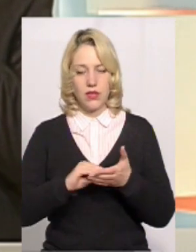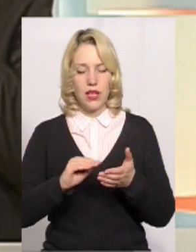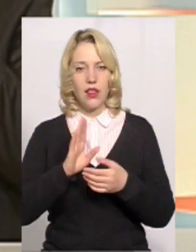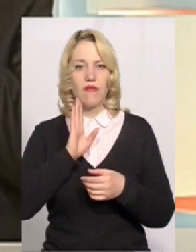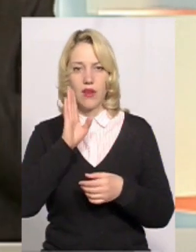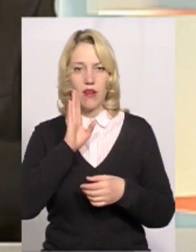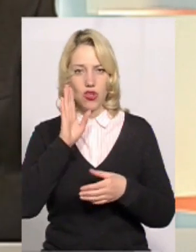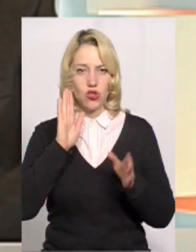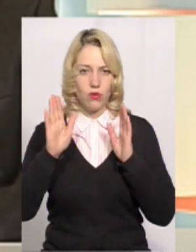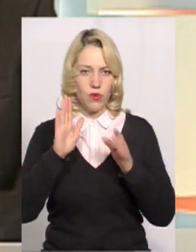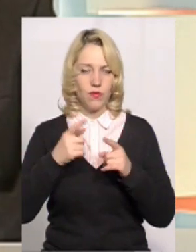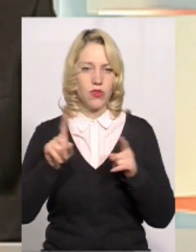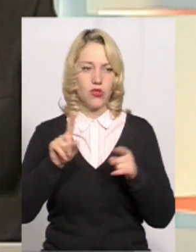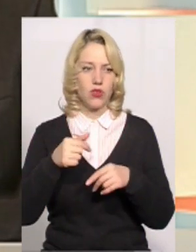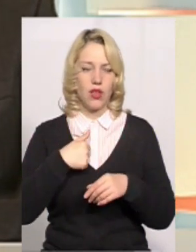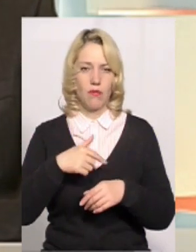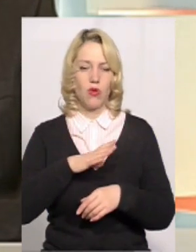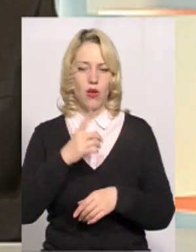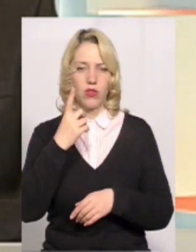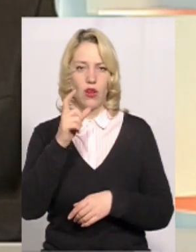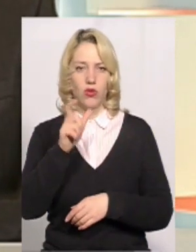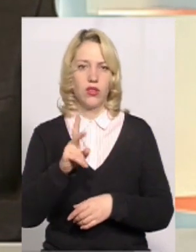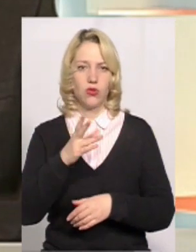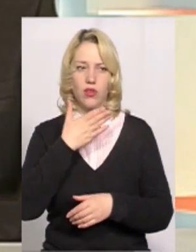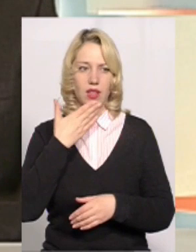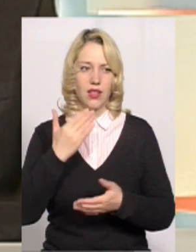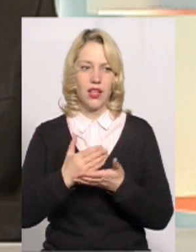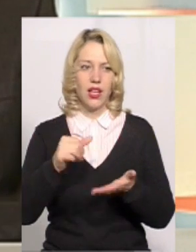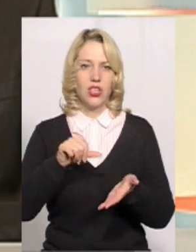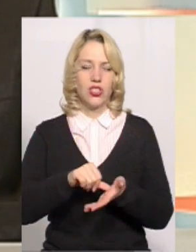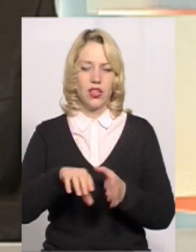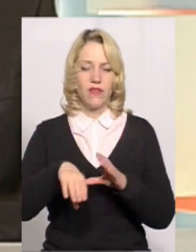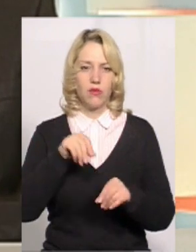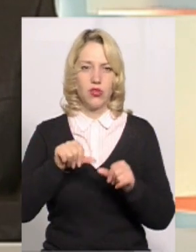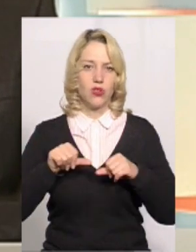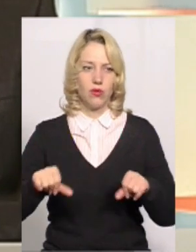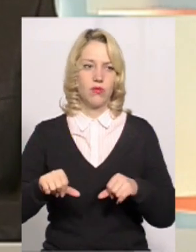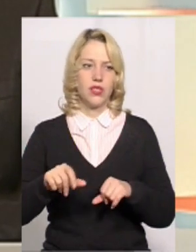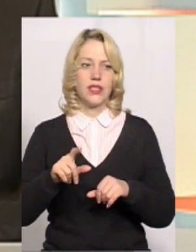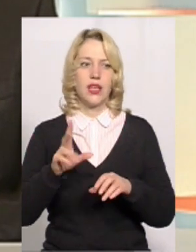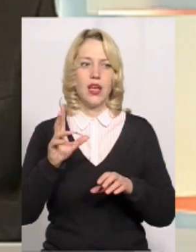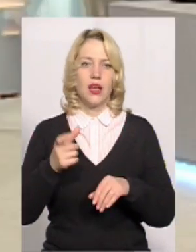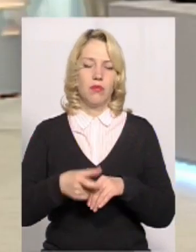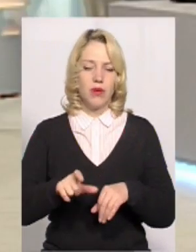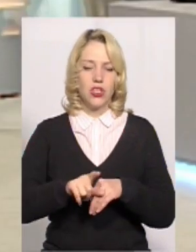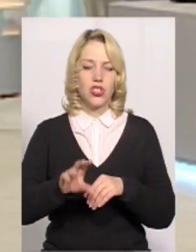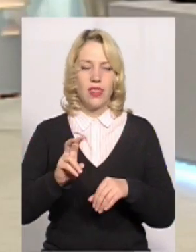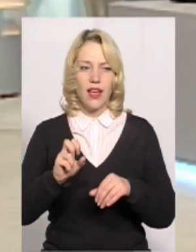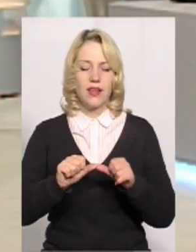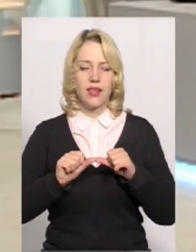своєму дописі, що я була однією людиною, яка не є членом дільничої комісії. Тобто більше на дільниці нікого не було.